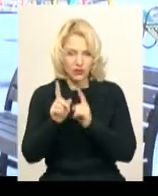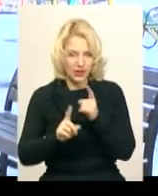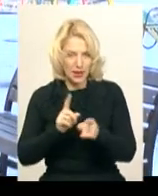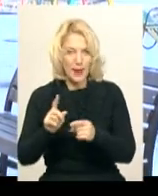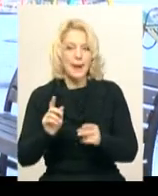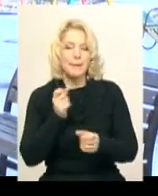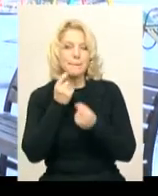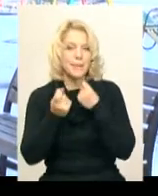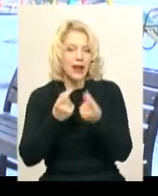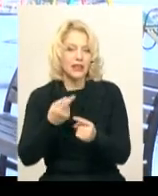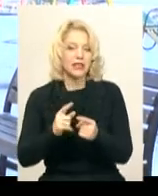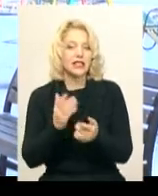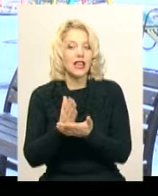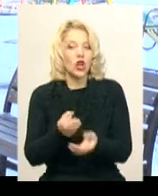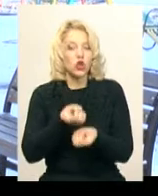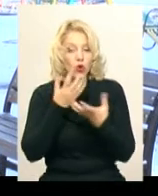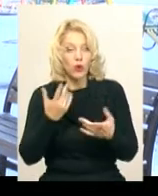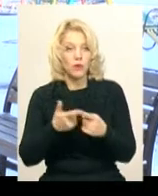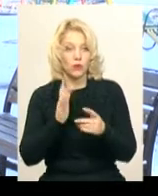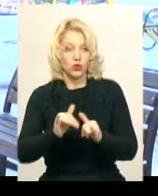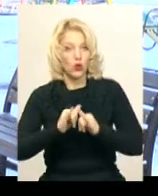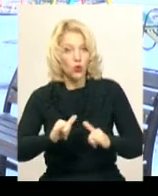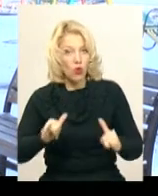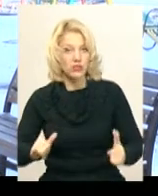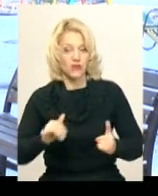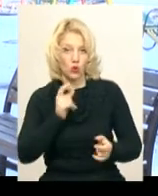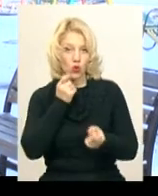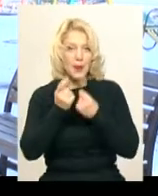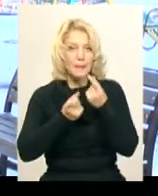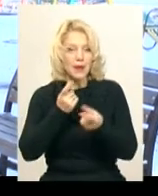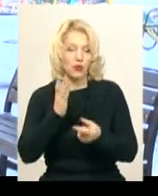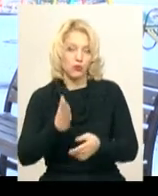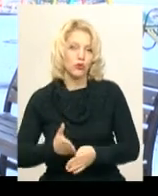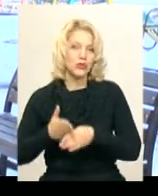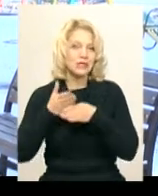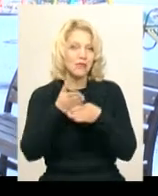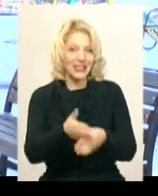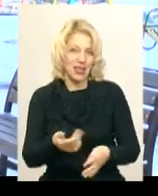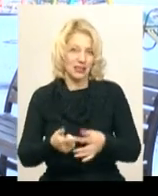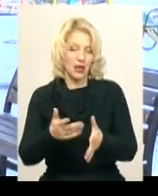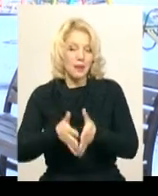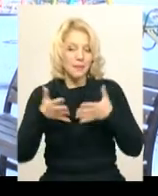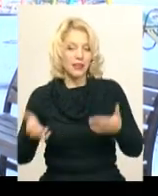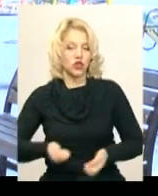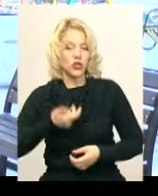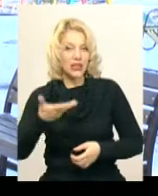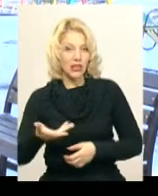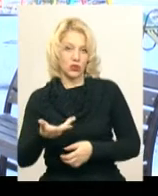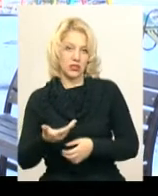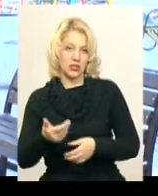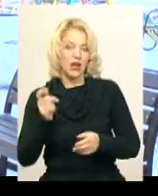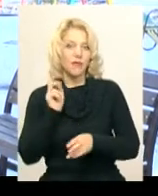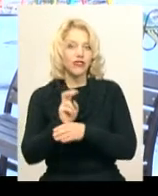це буде сприяти розвитку самого парку, буде сприяти більшої кількості відвідувачів